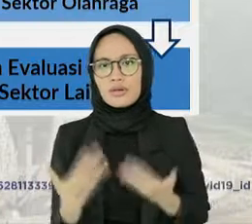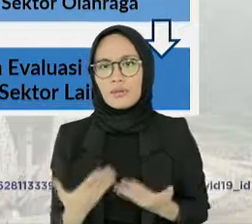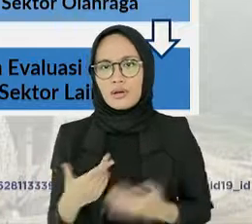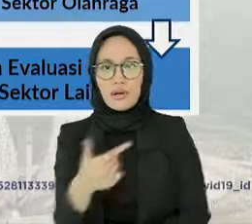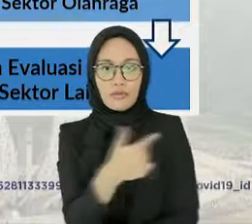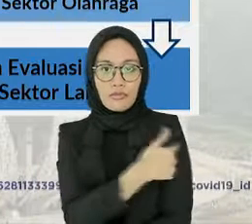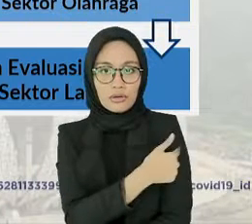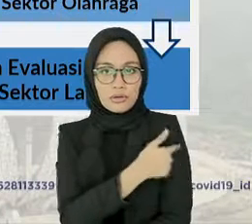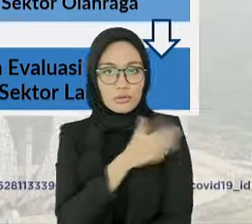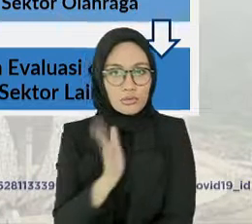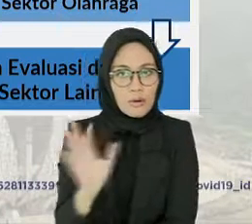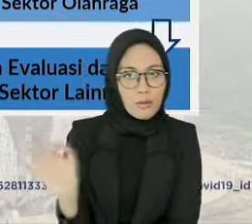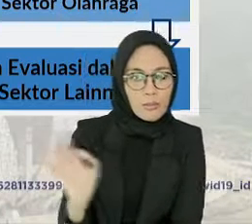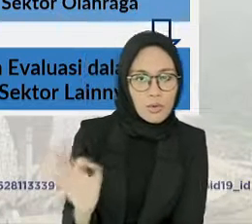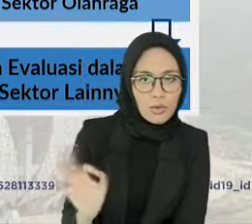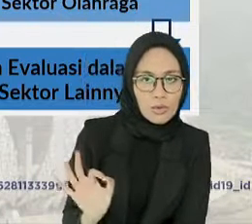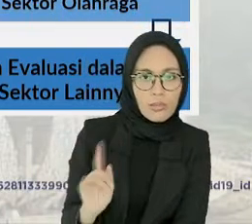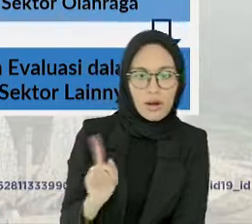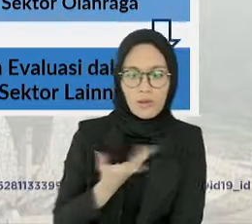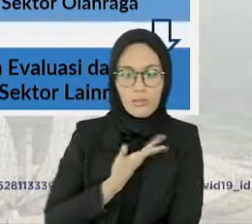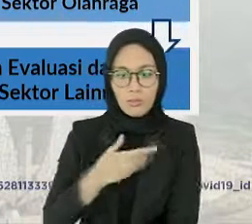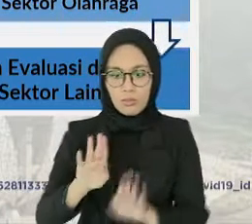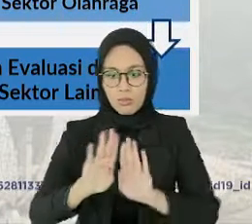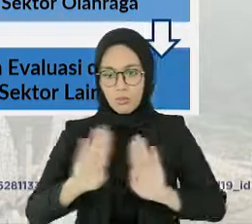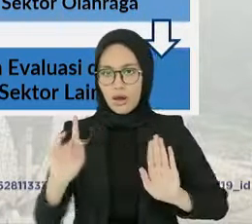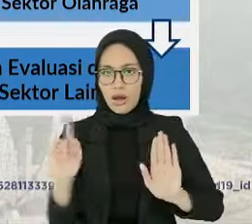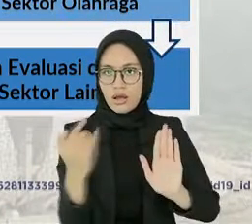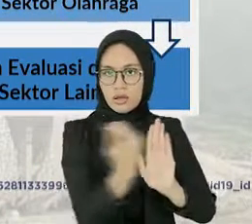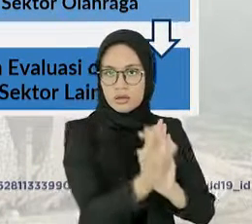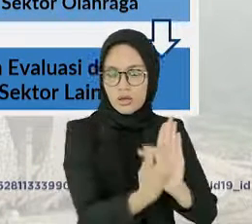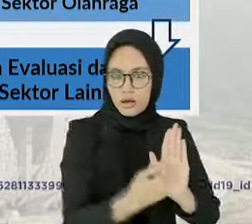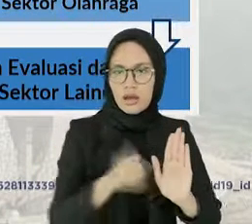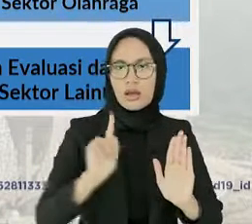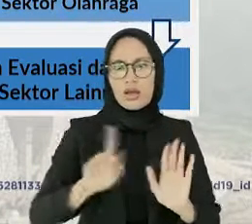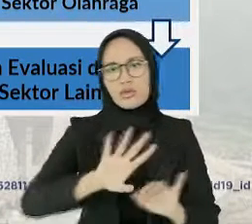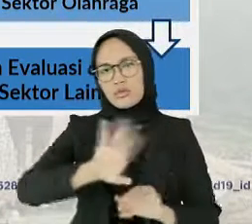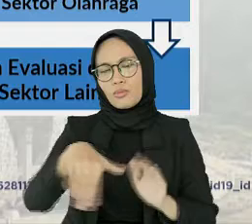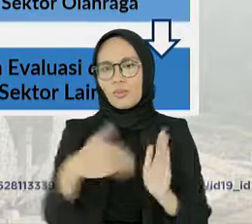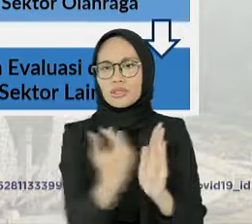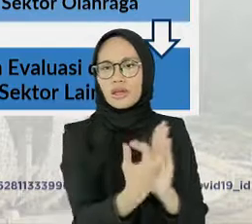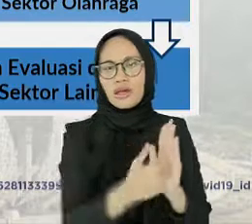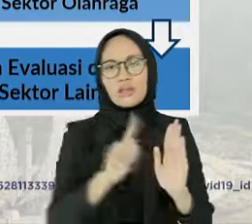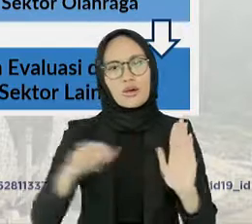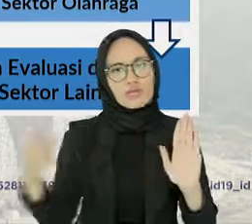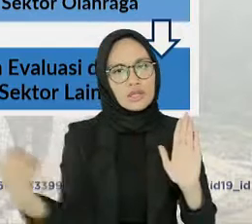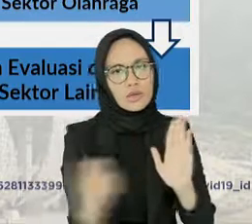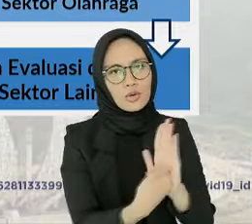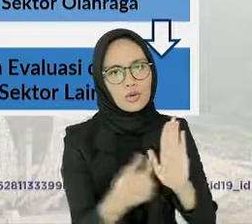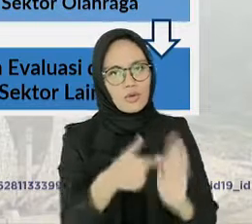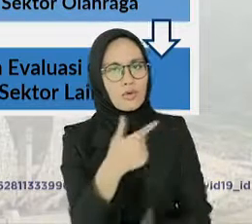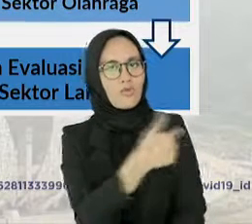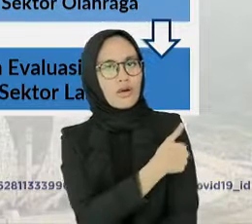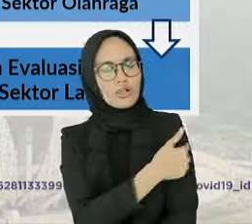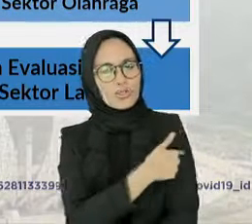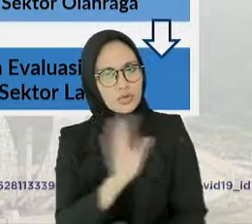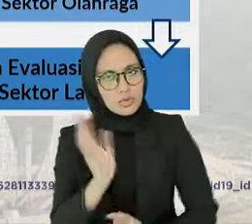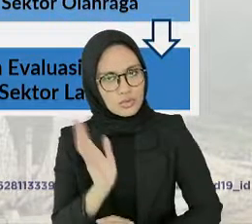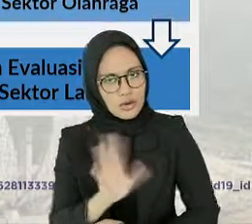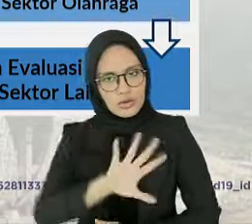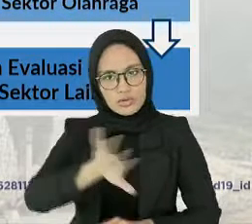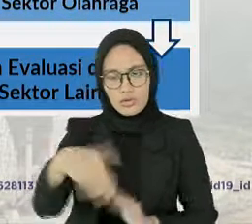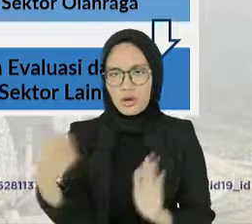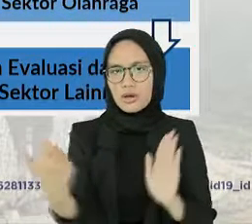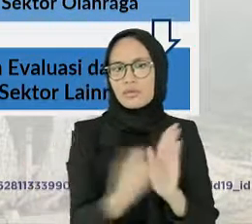secara umum untuk menyelenggarakan acara besar. Dilanjutkan dengan rapat koordinasi dengan jajaran pemerintah daerah